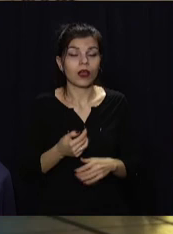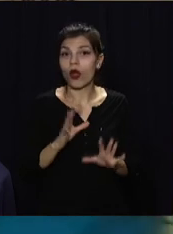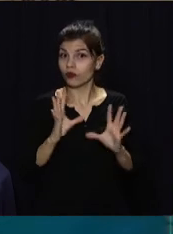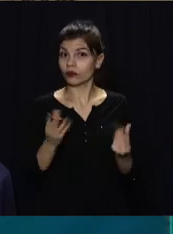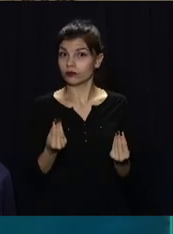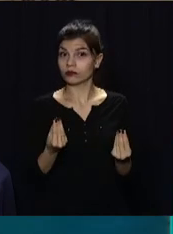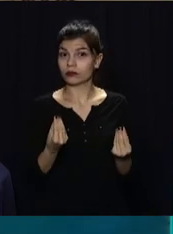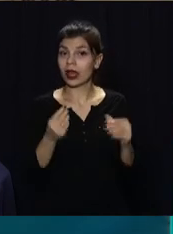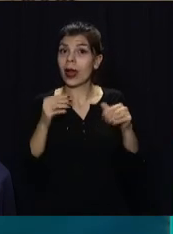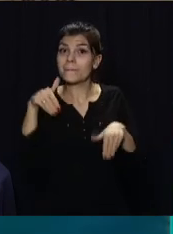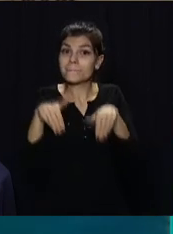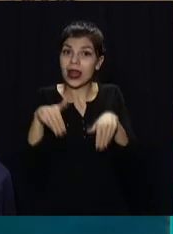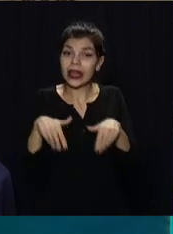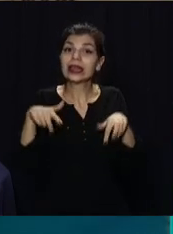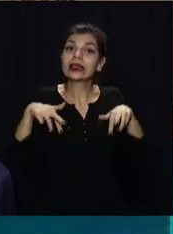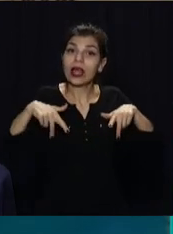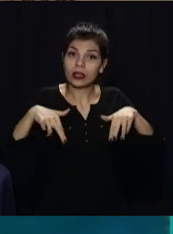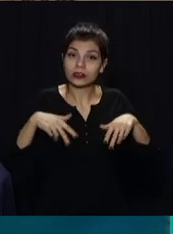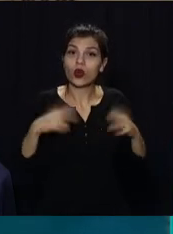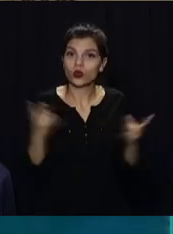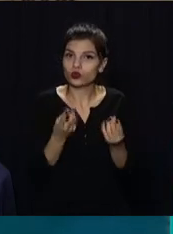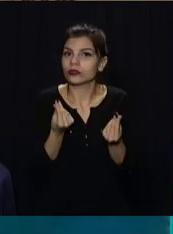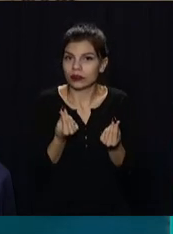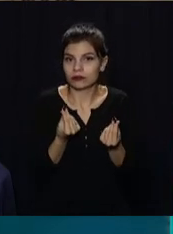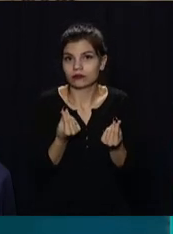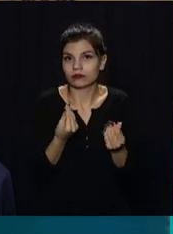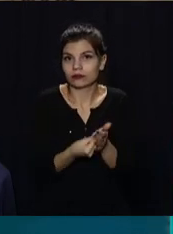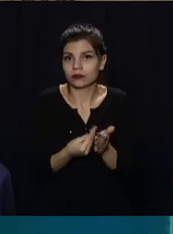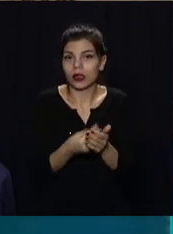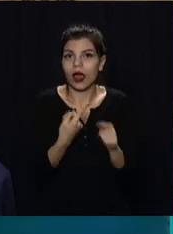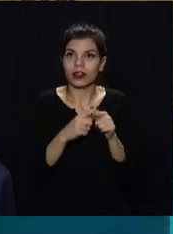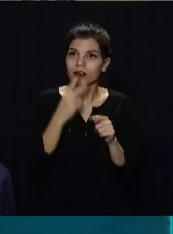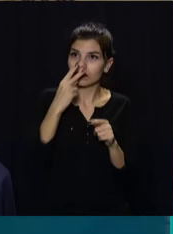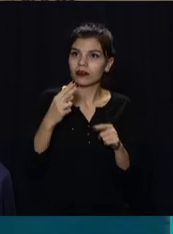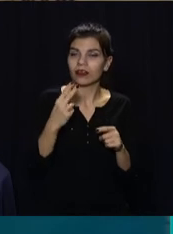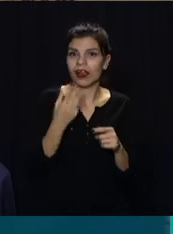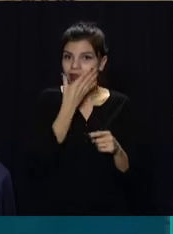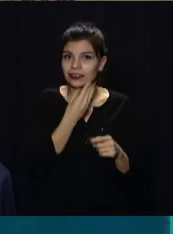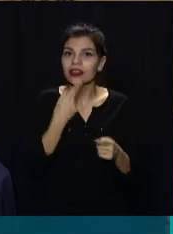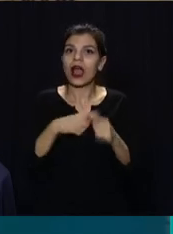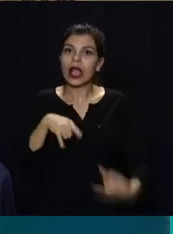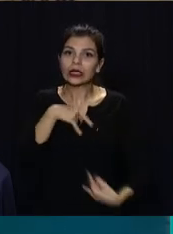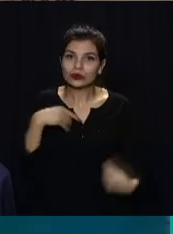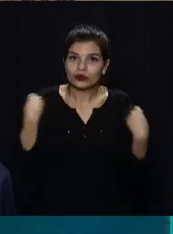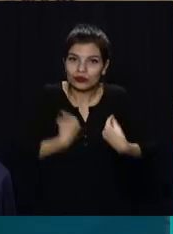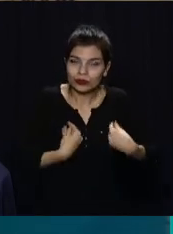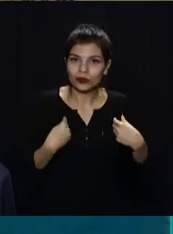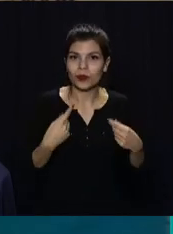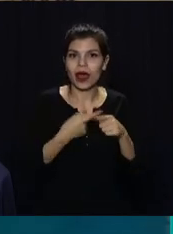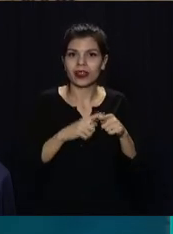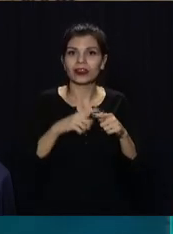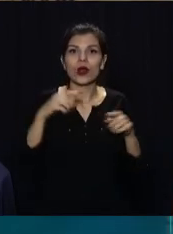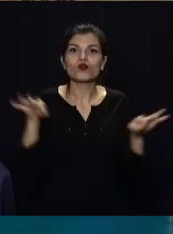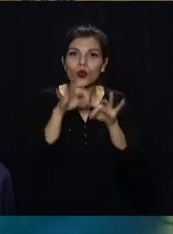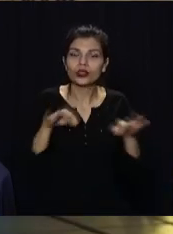балету, танцам нужны средства, тому що зрелища – це костюм, це музика, зали,